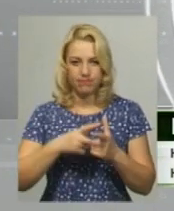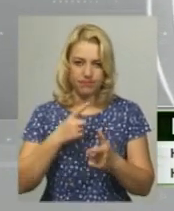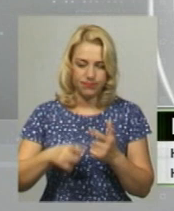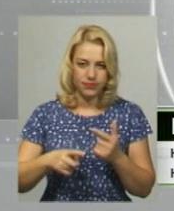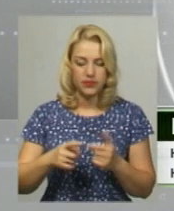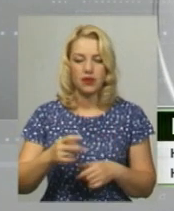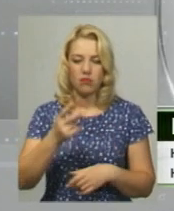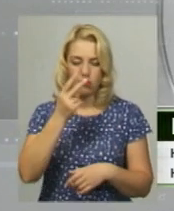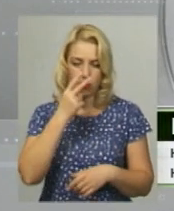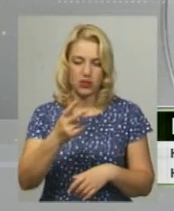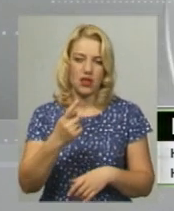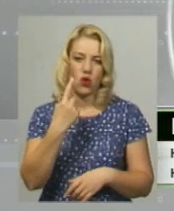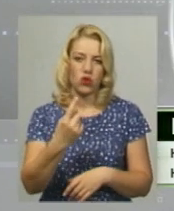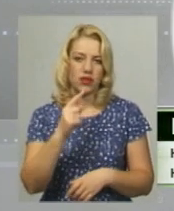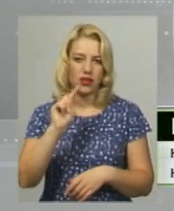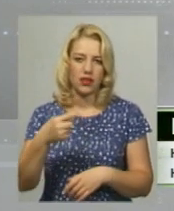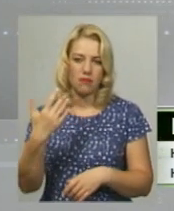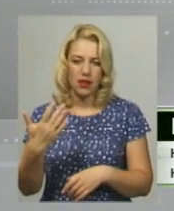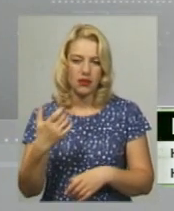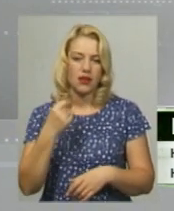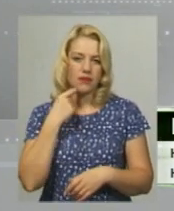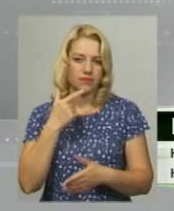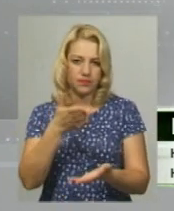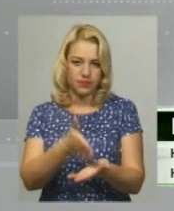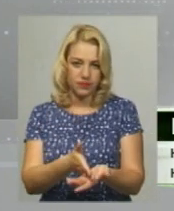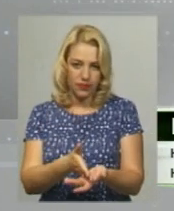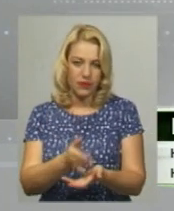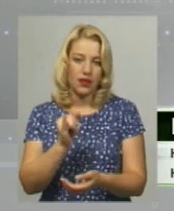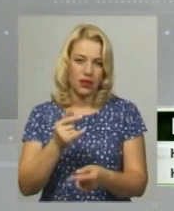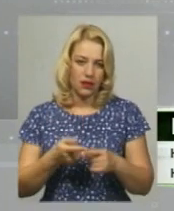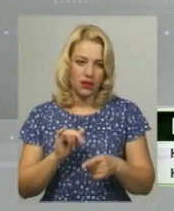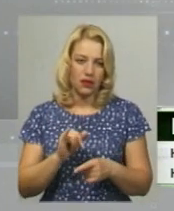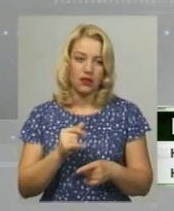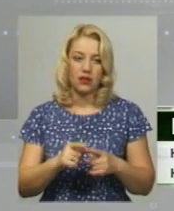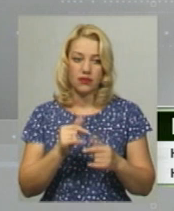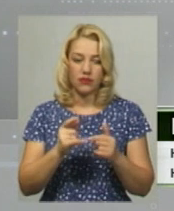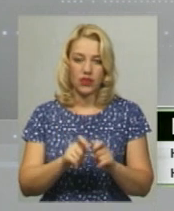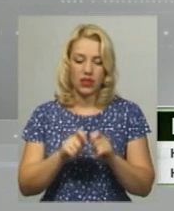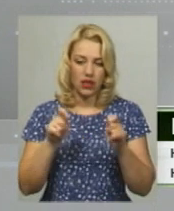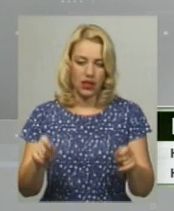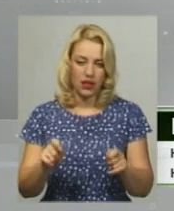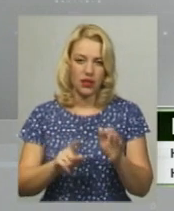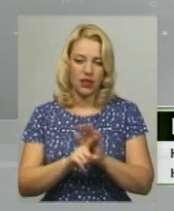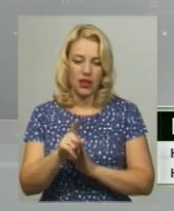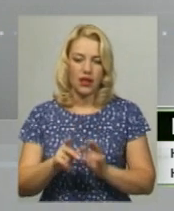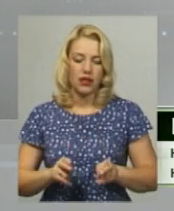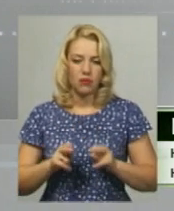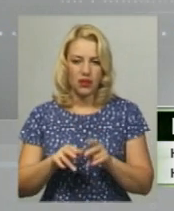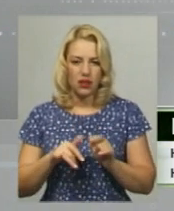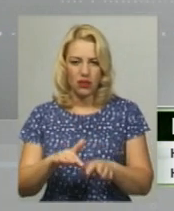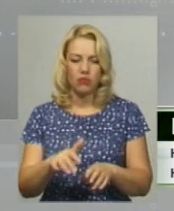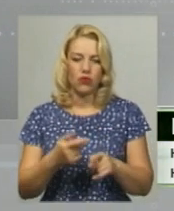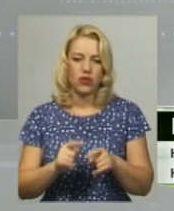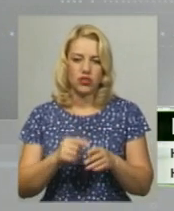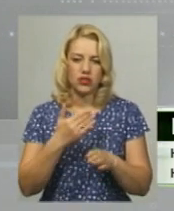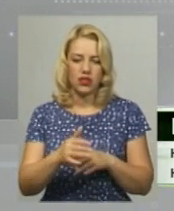показав 1,35 проміли алкоголю у крові. Працівники поліції відкрили кримінальне провадження за частиною першої